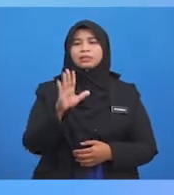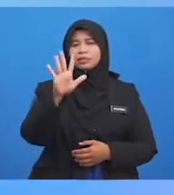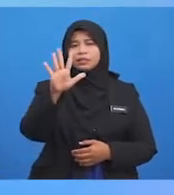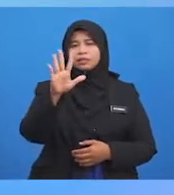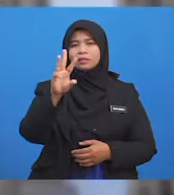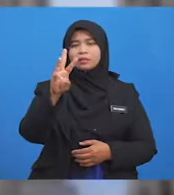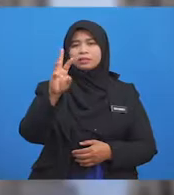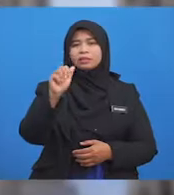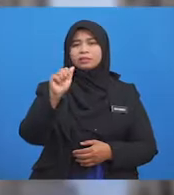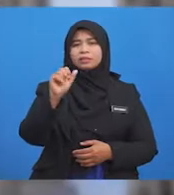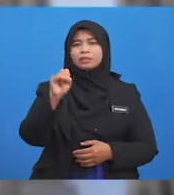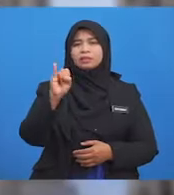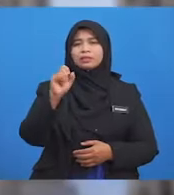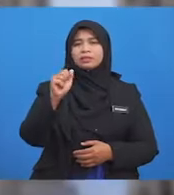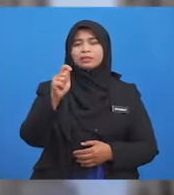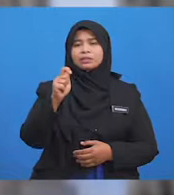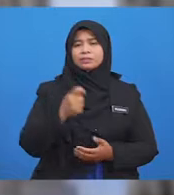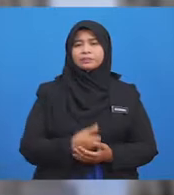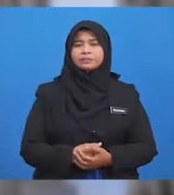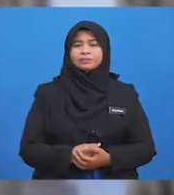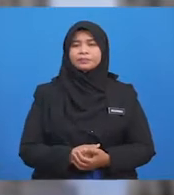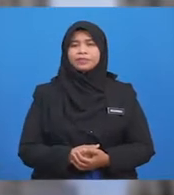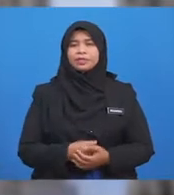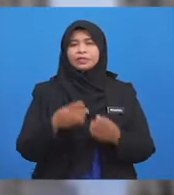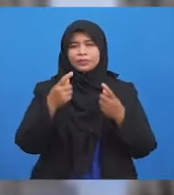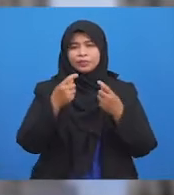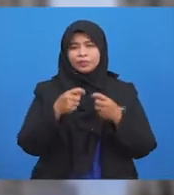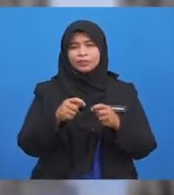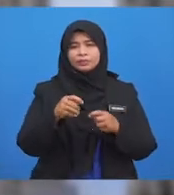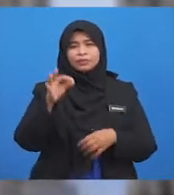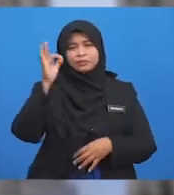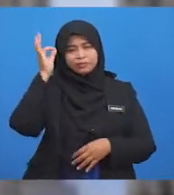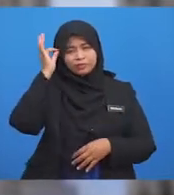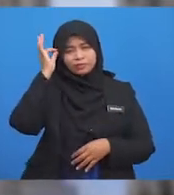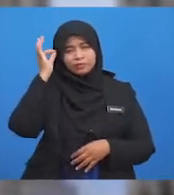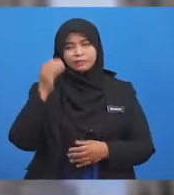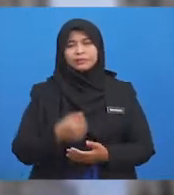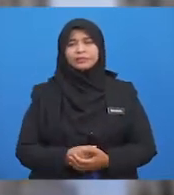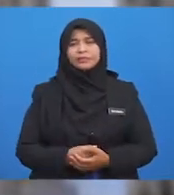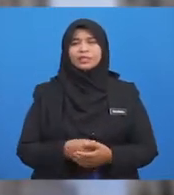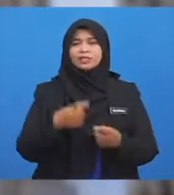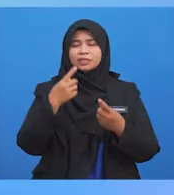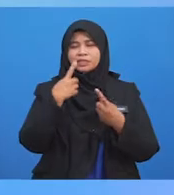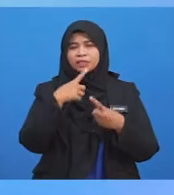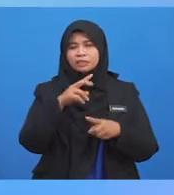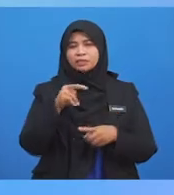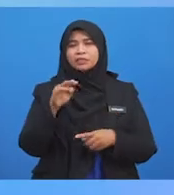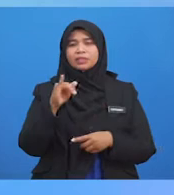Cuba fikirkan Baiklah Jawapannya Ialah